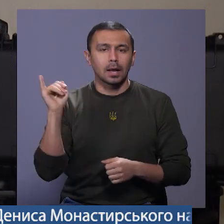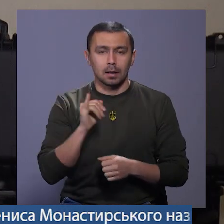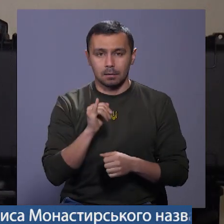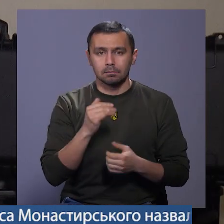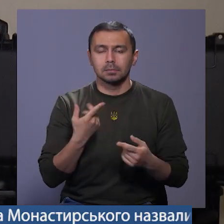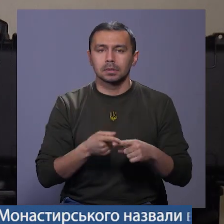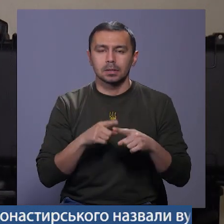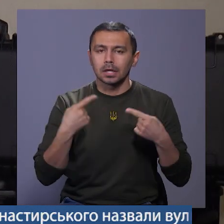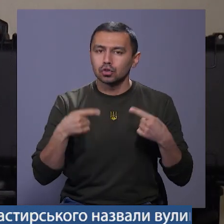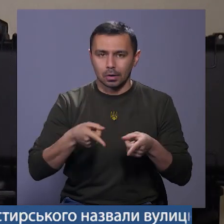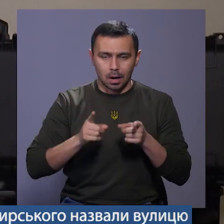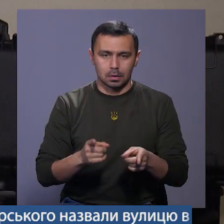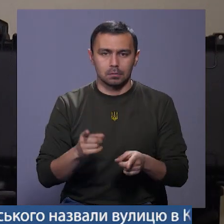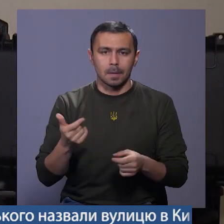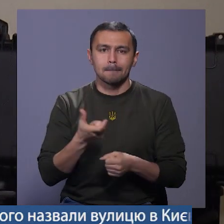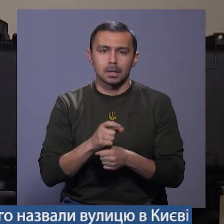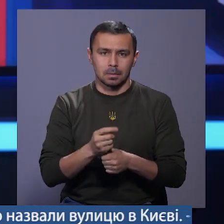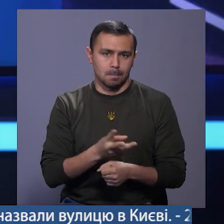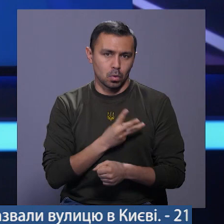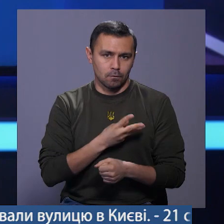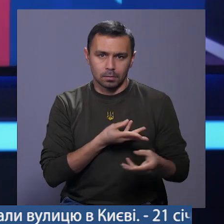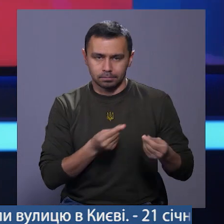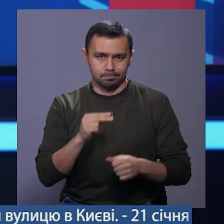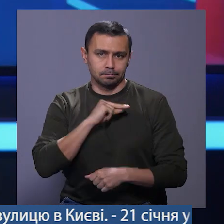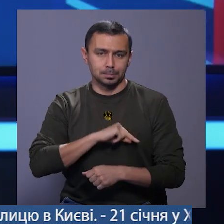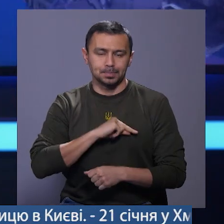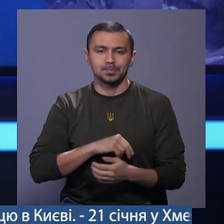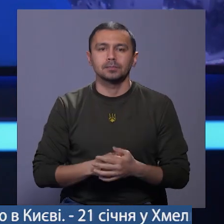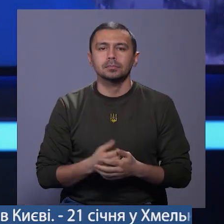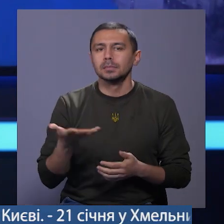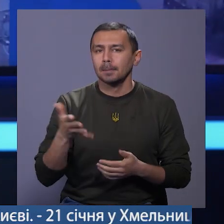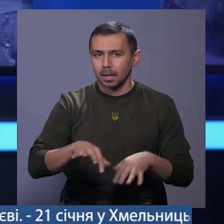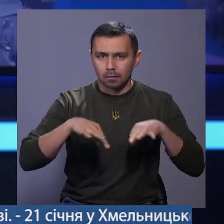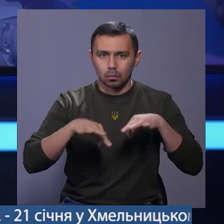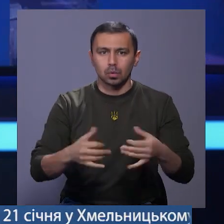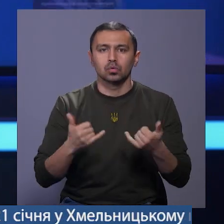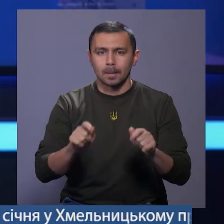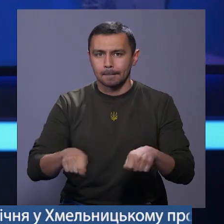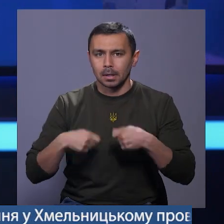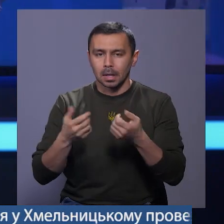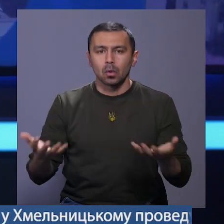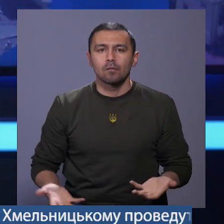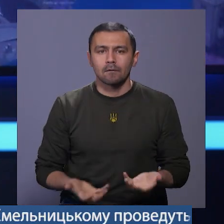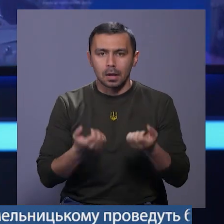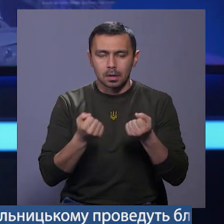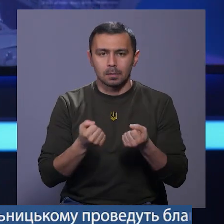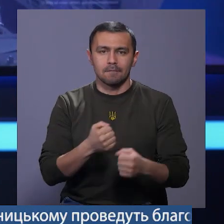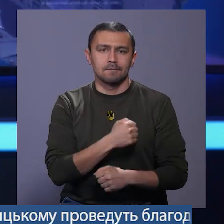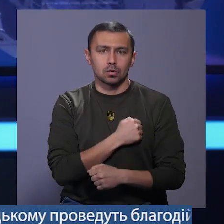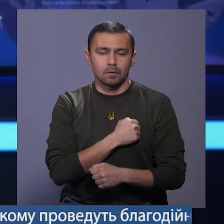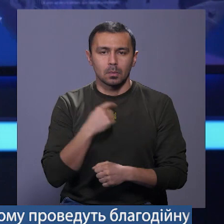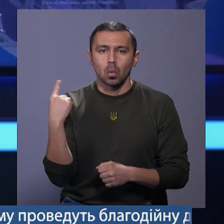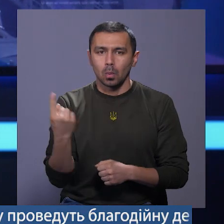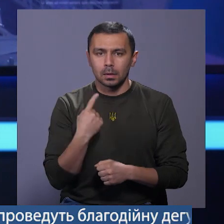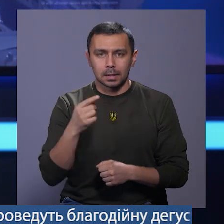власне, оця інша реальність вона ще більше мотивує працювати. П'ять автомобілів сьогодні передали рятувальникам та військовим